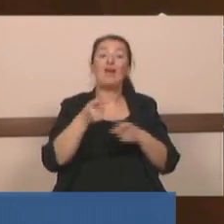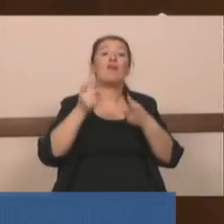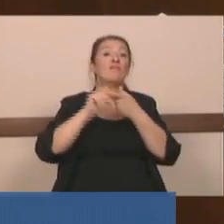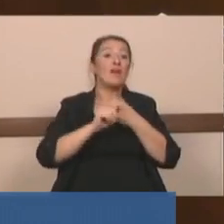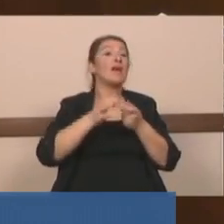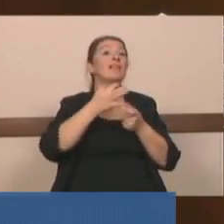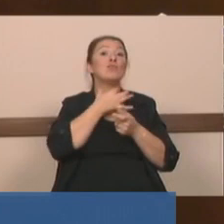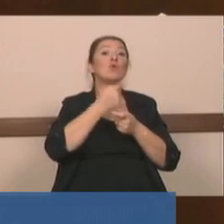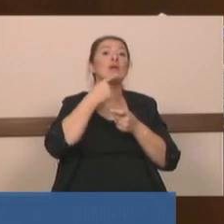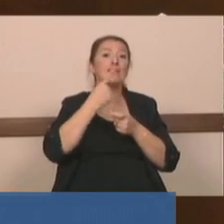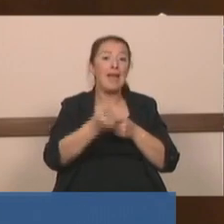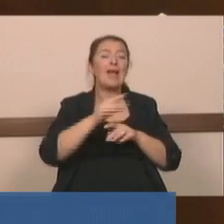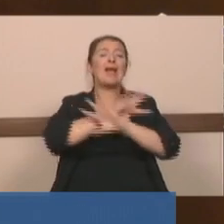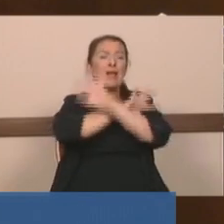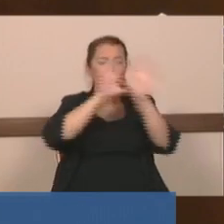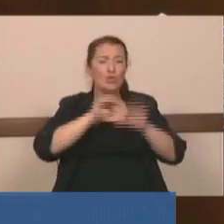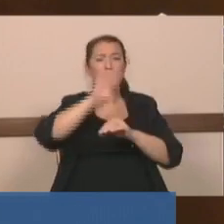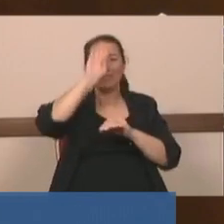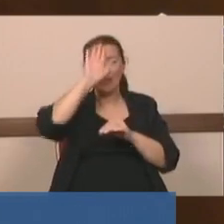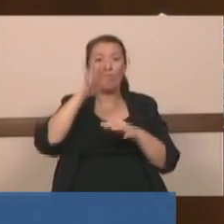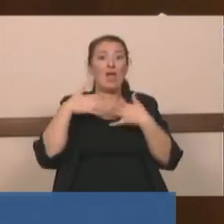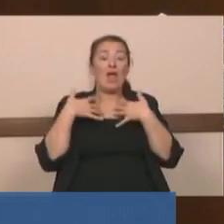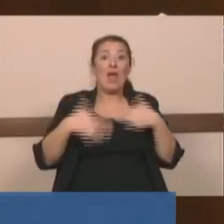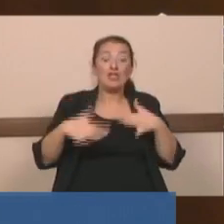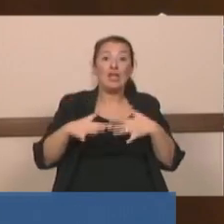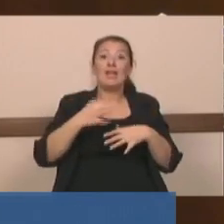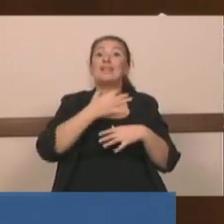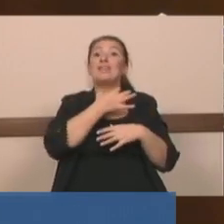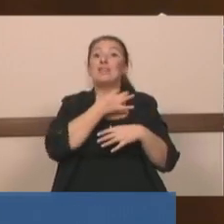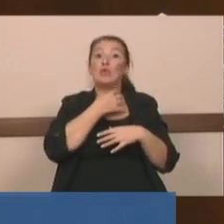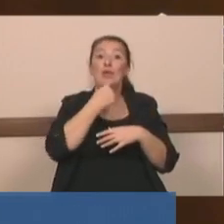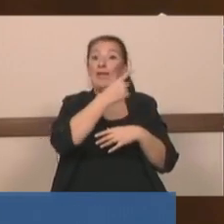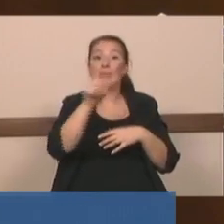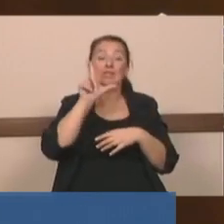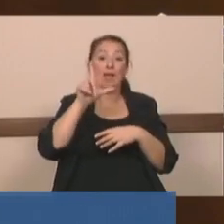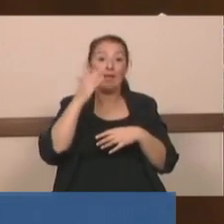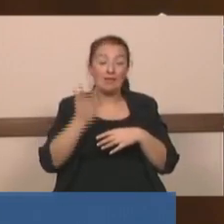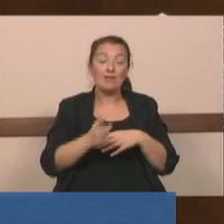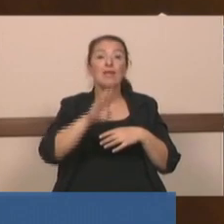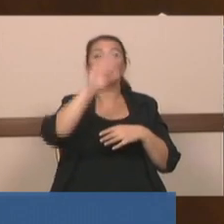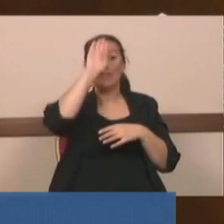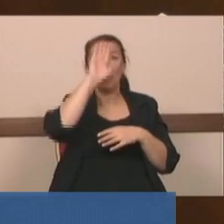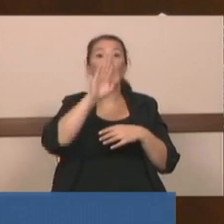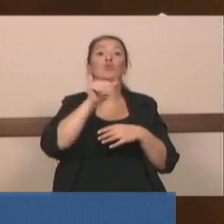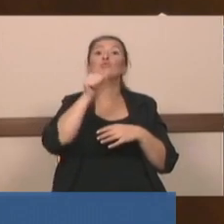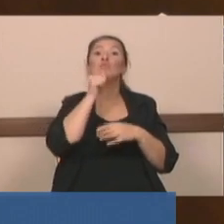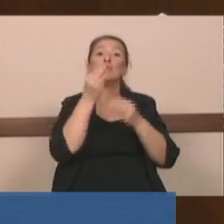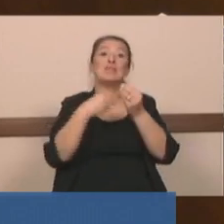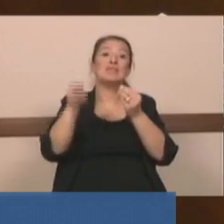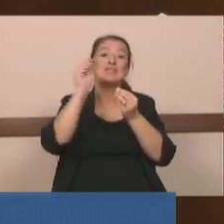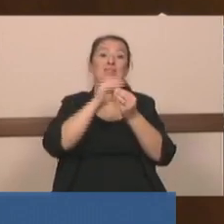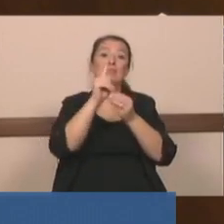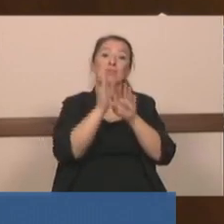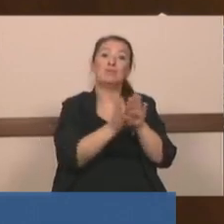ederken de bütün İstanbullulara heyecanla teşekkür etmesi gerekirken İstanbul'da su zammını bir tarafa bıraktı.